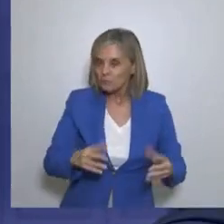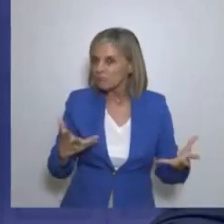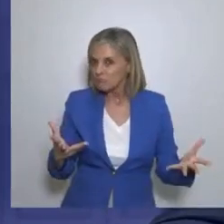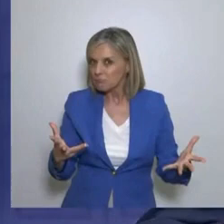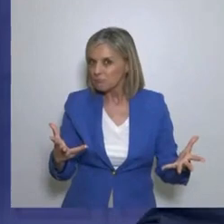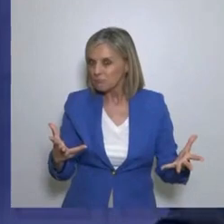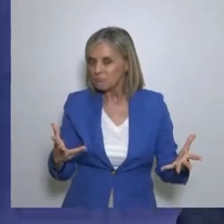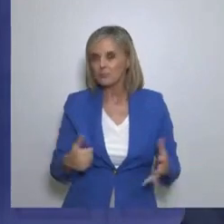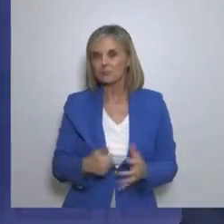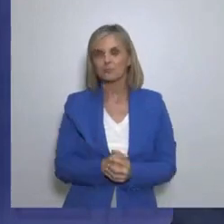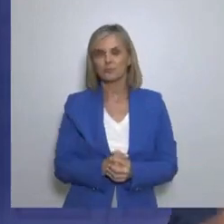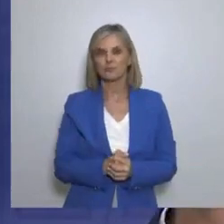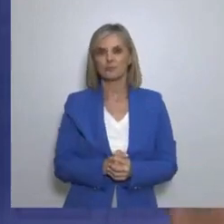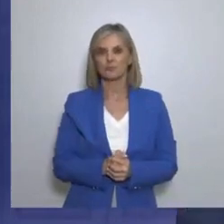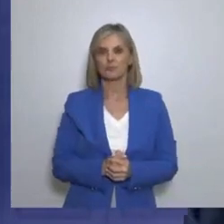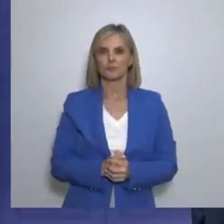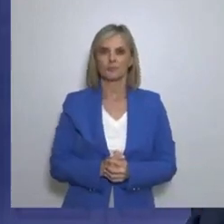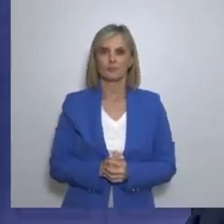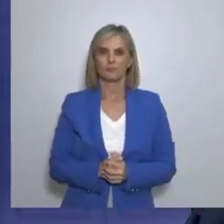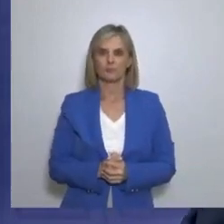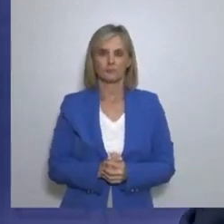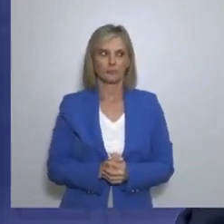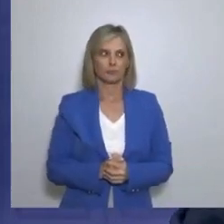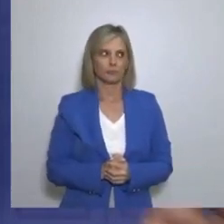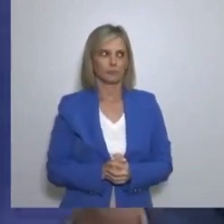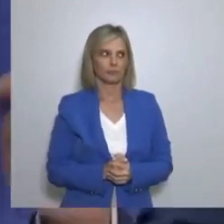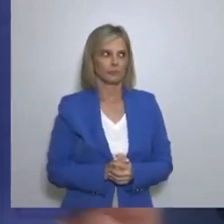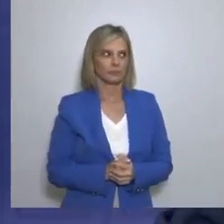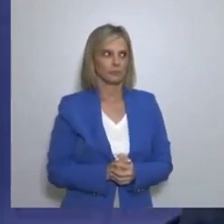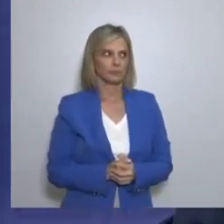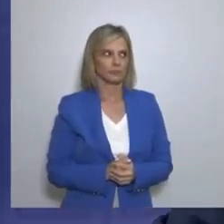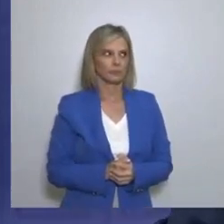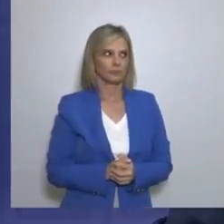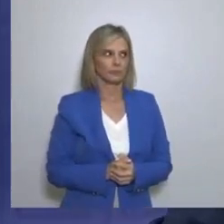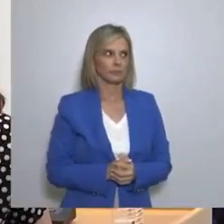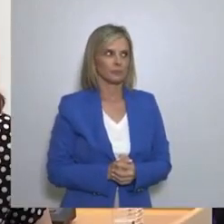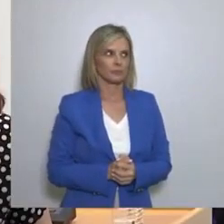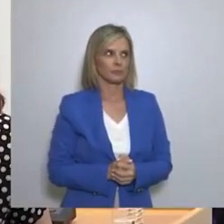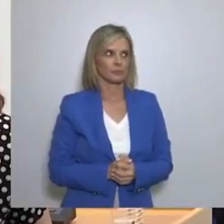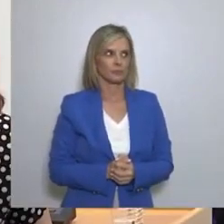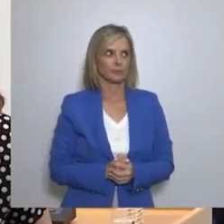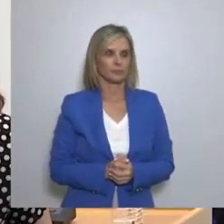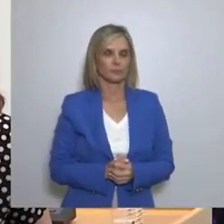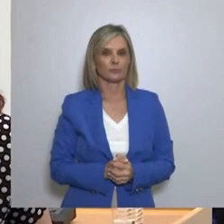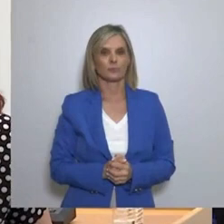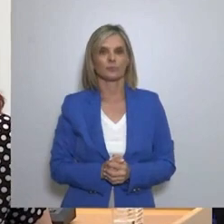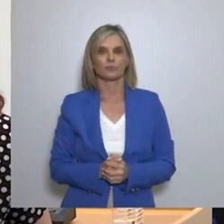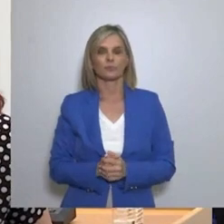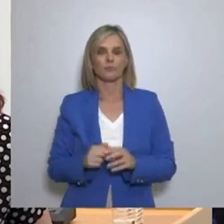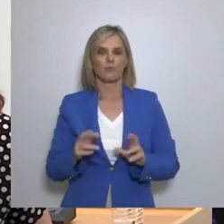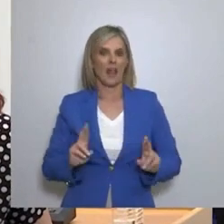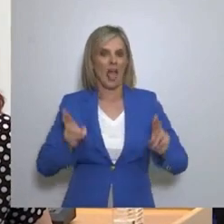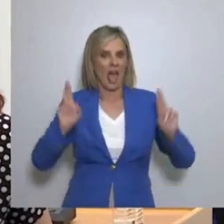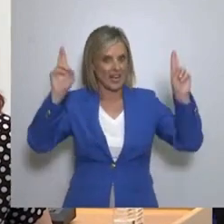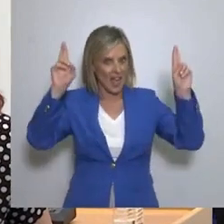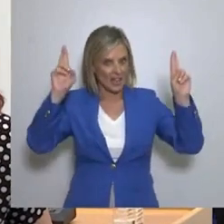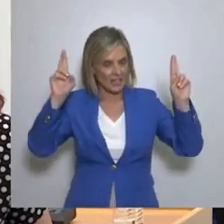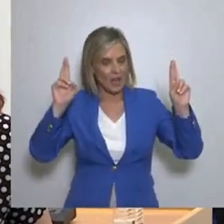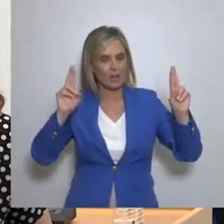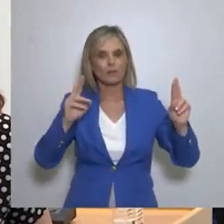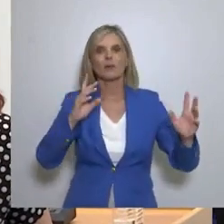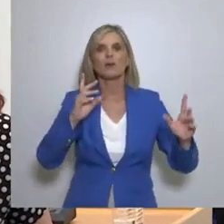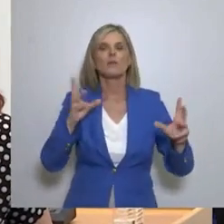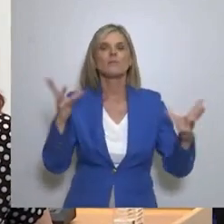Όσο αφορά την Είτε είναι Οποιαδήποτε ενέργεια που είναι αυλαδή Και δεν προκαλεί βλάβη στο περιβάλλον Επιτρέπεται με